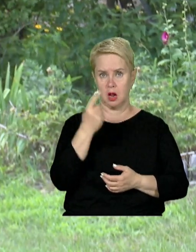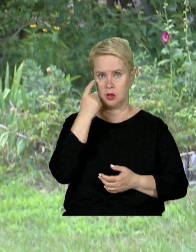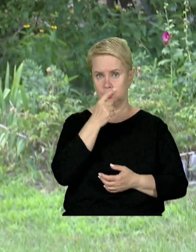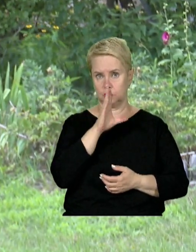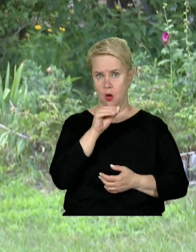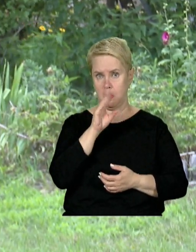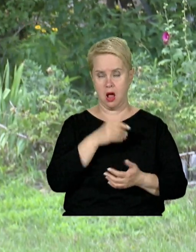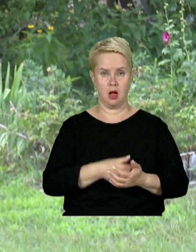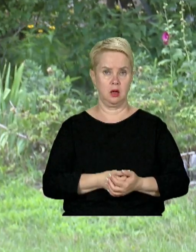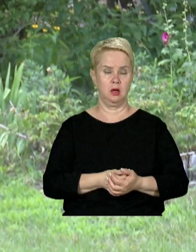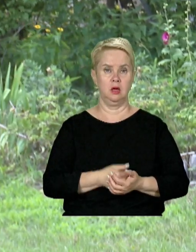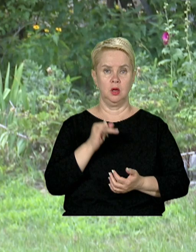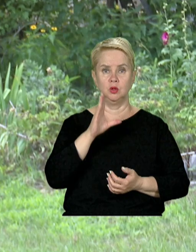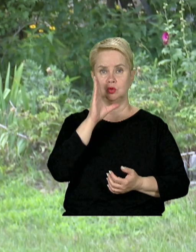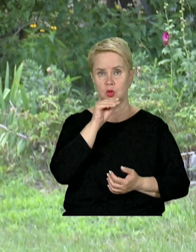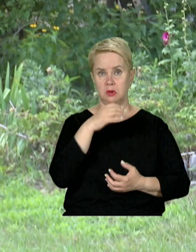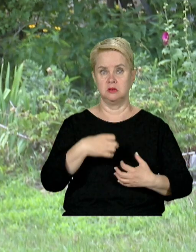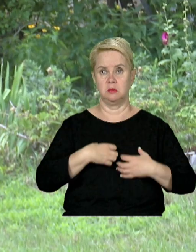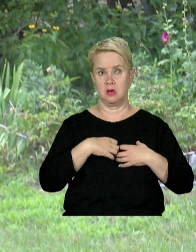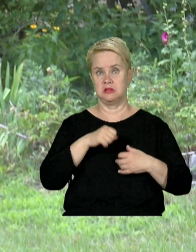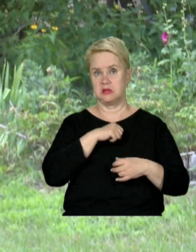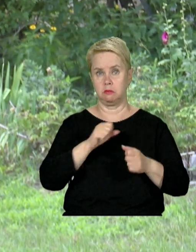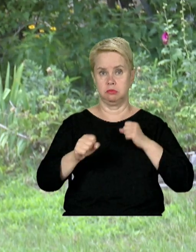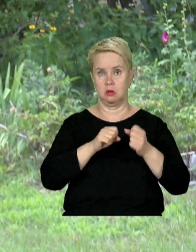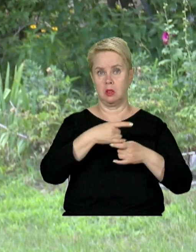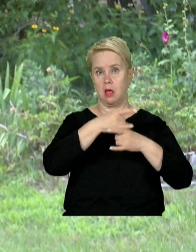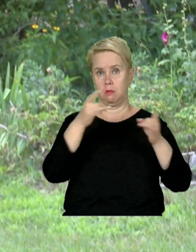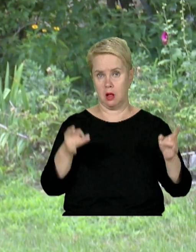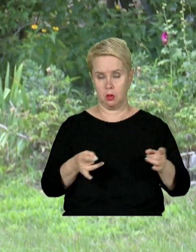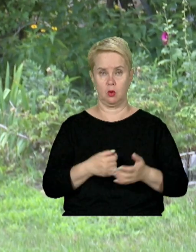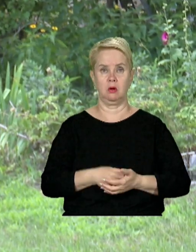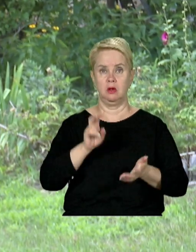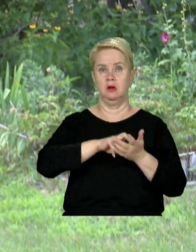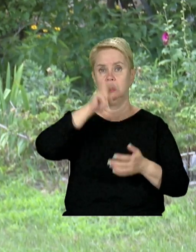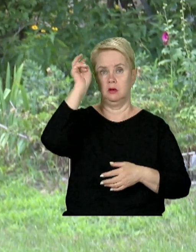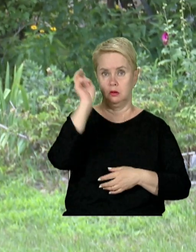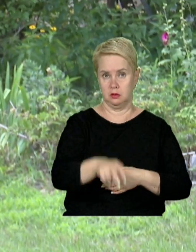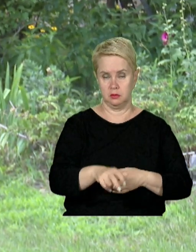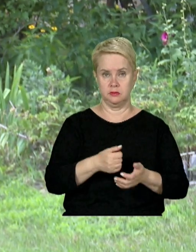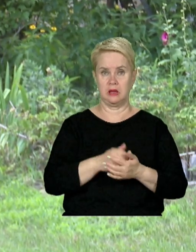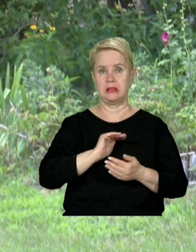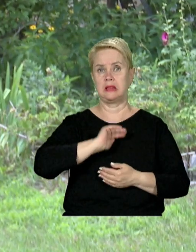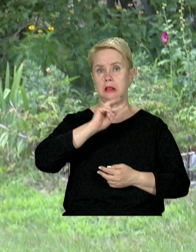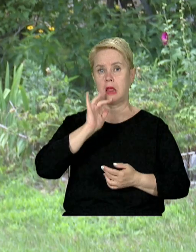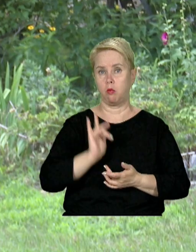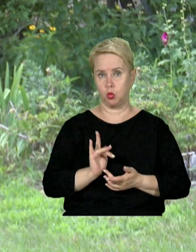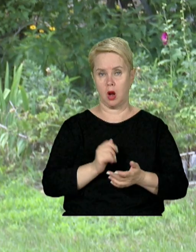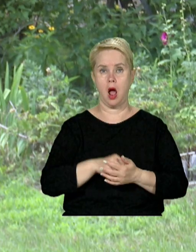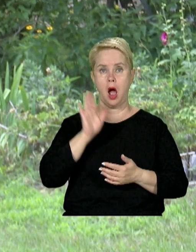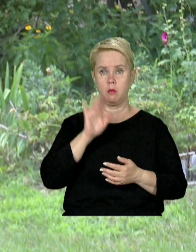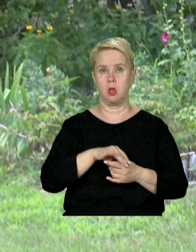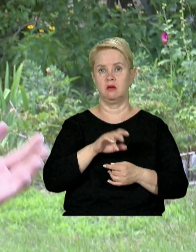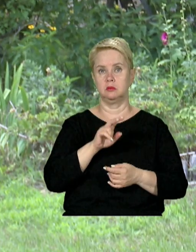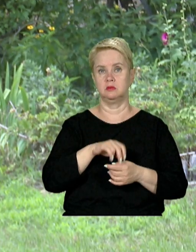собаці. І собака з переляку сама побігла на балкон, випригнула на якусь табуретку, а